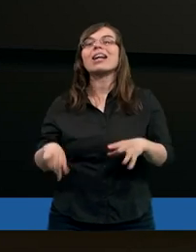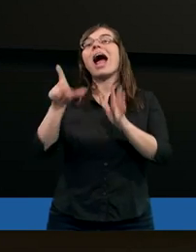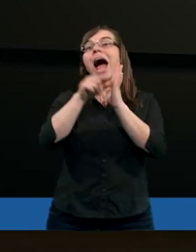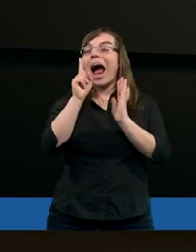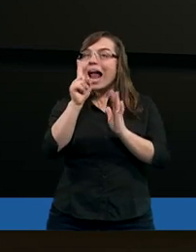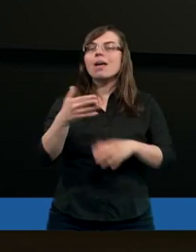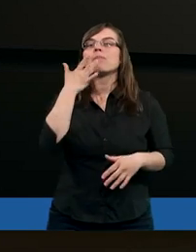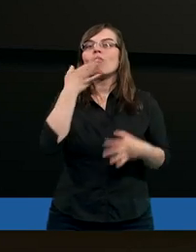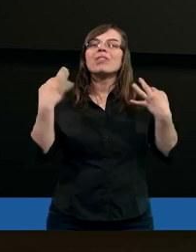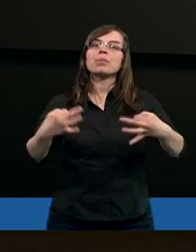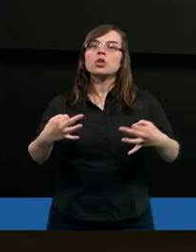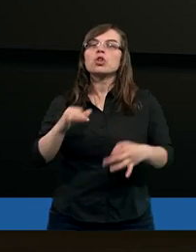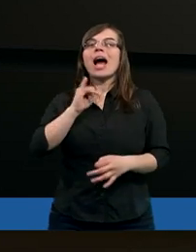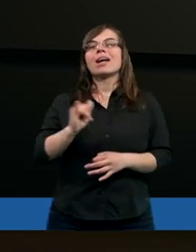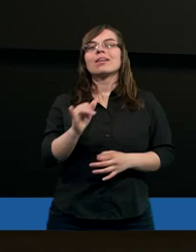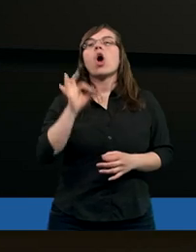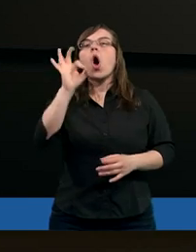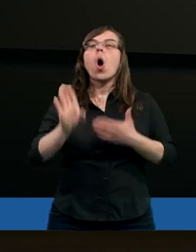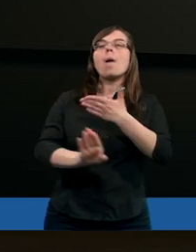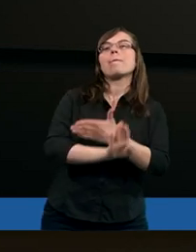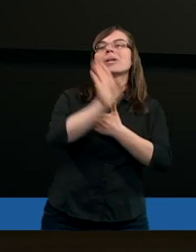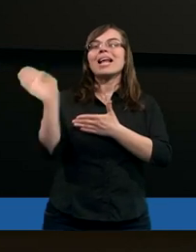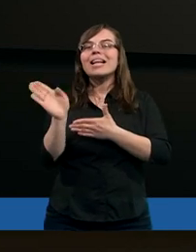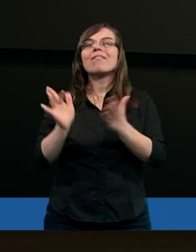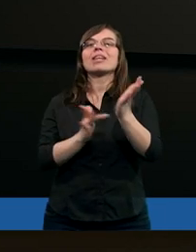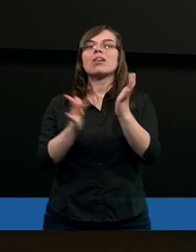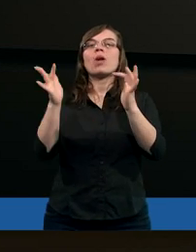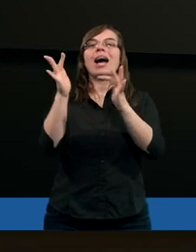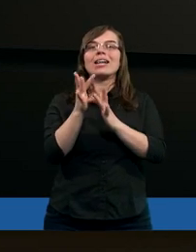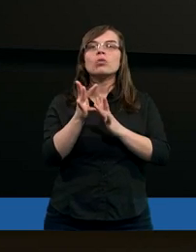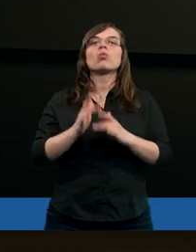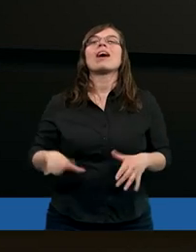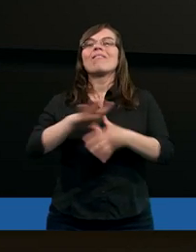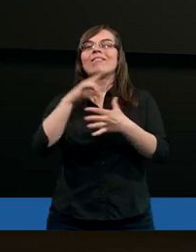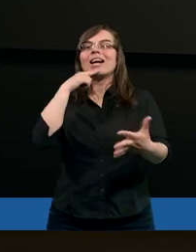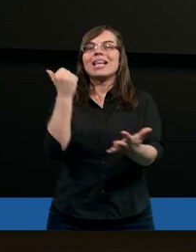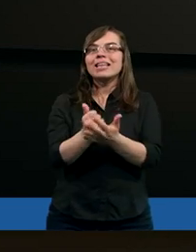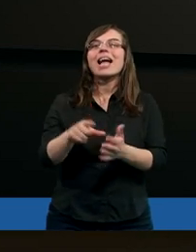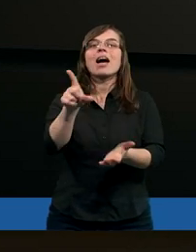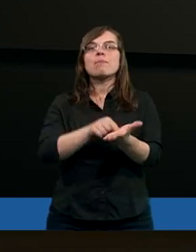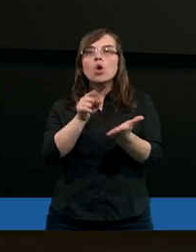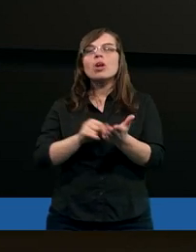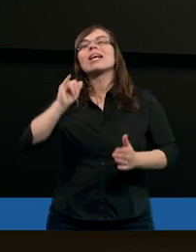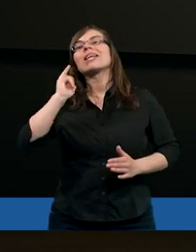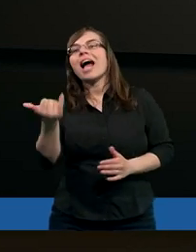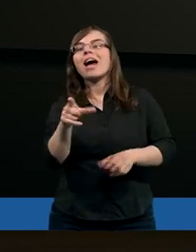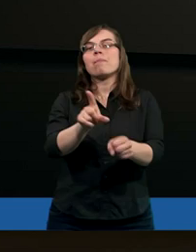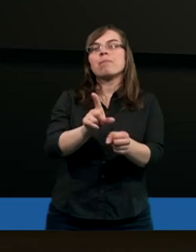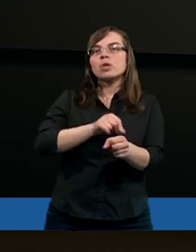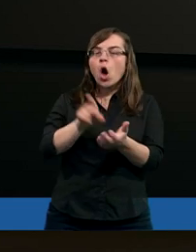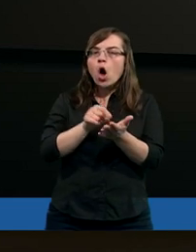ale mówimy dzisiaj o przedstawieniu Jezusa w listach Piotra. Jak